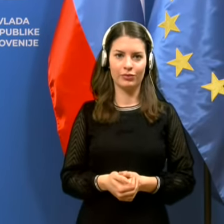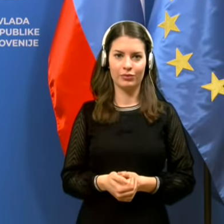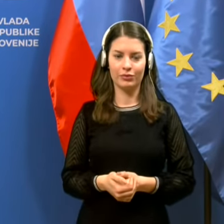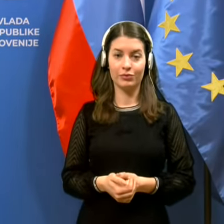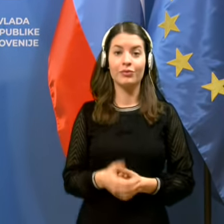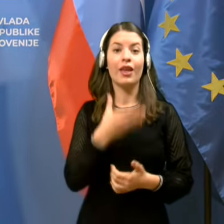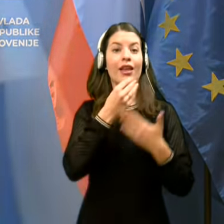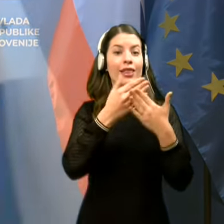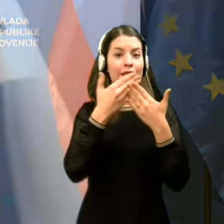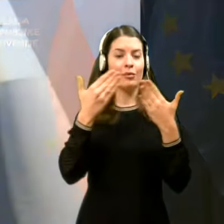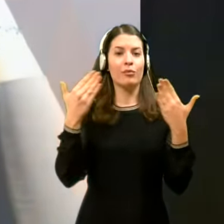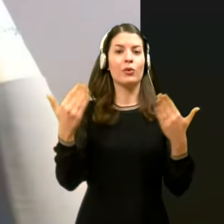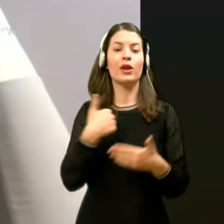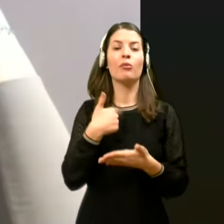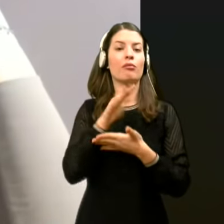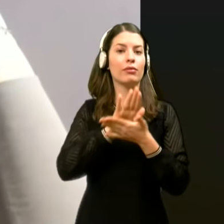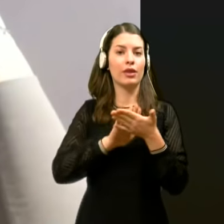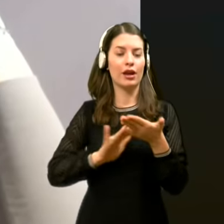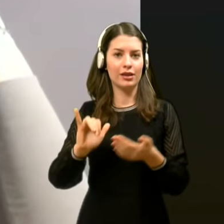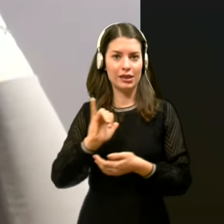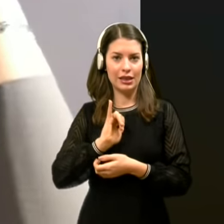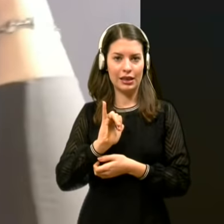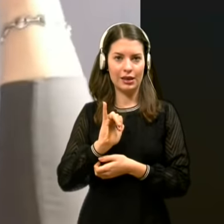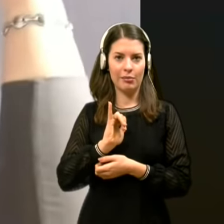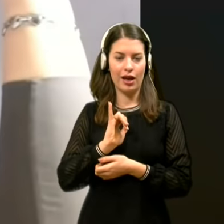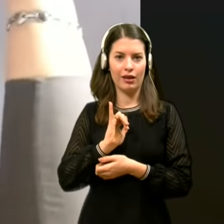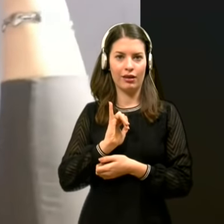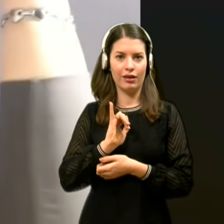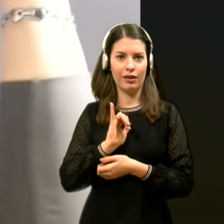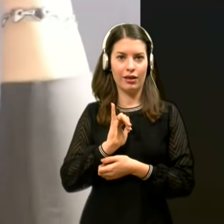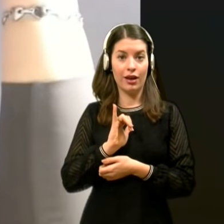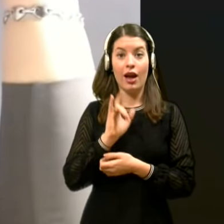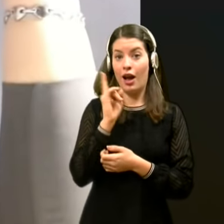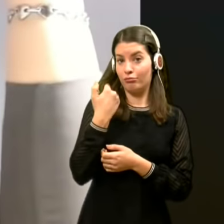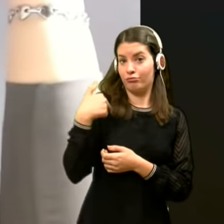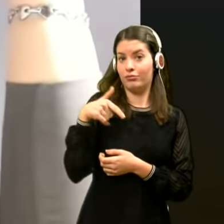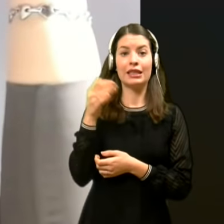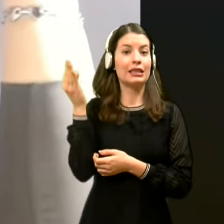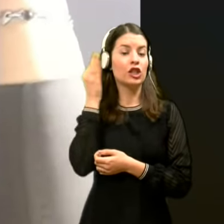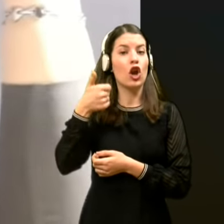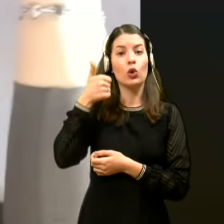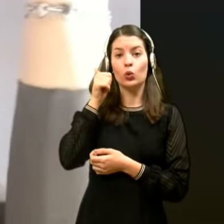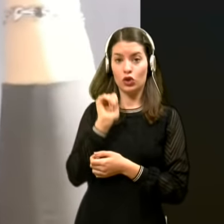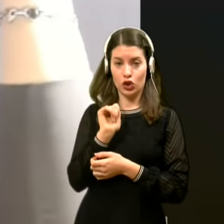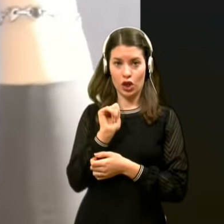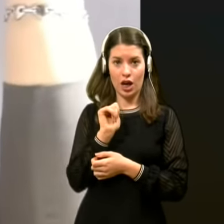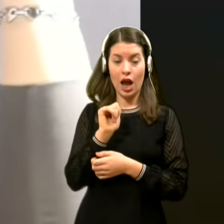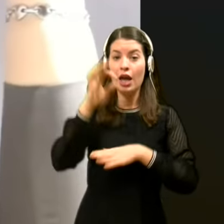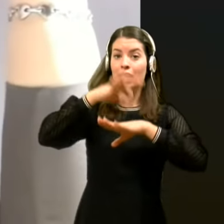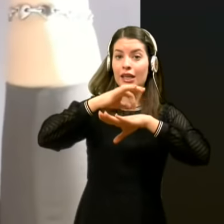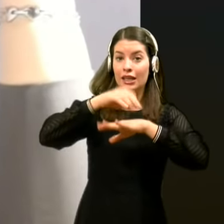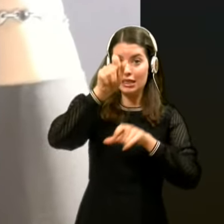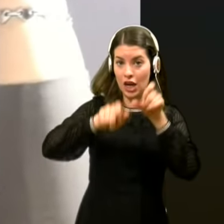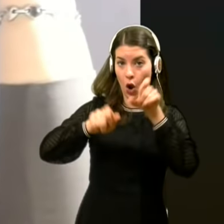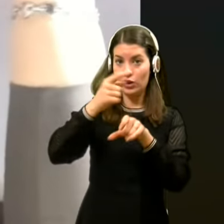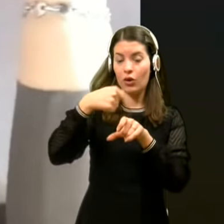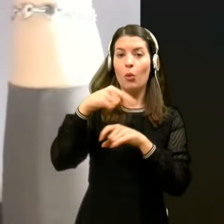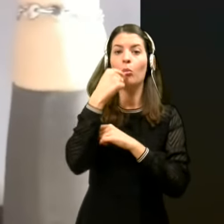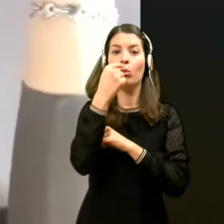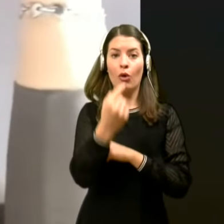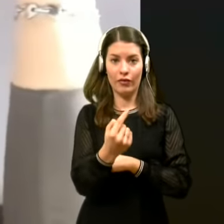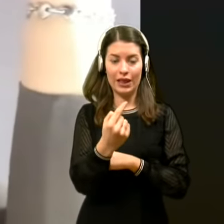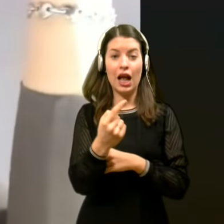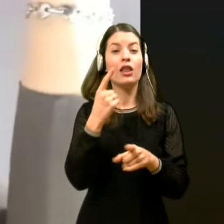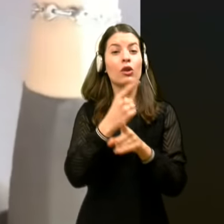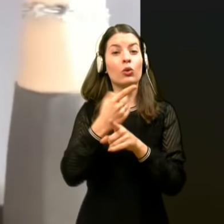lepo zdravljajo. Veste, kaj mene najprej zanima, kar smo zlišali včeri na terenu, a ne, v bistvu zdravniki so povedali, da je bilo celo